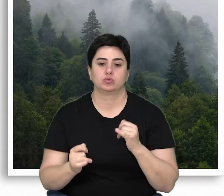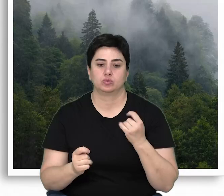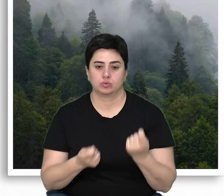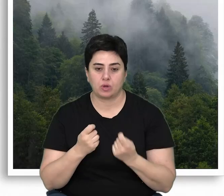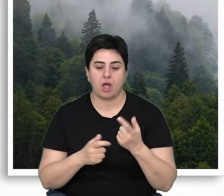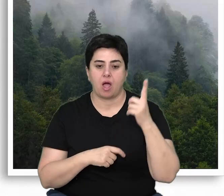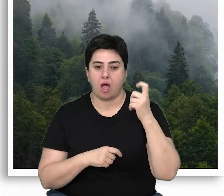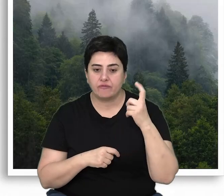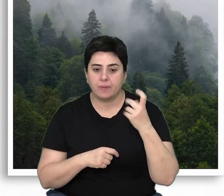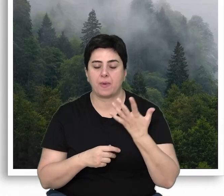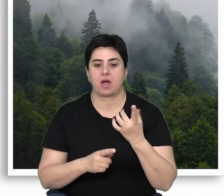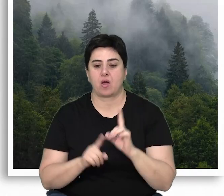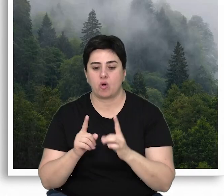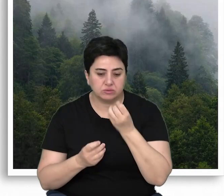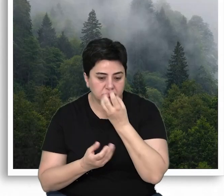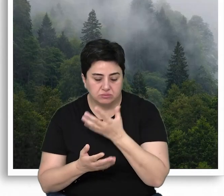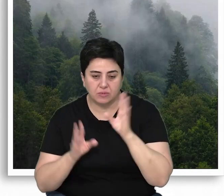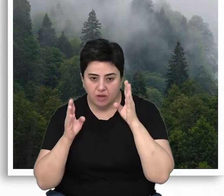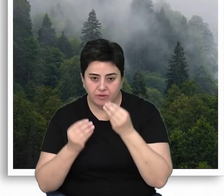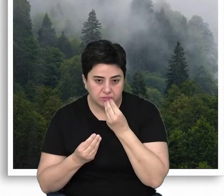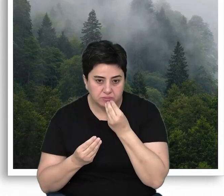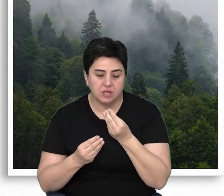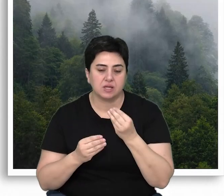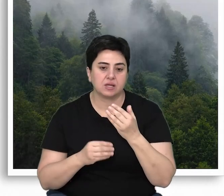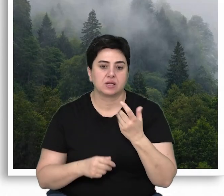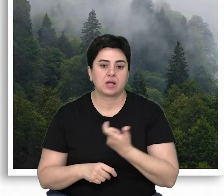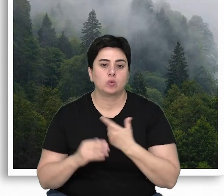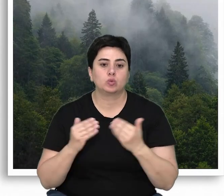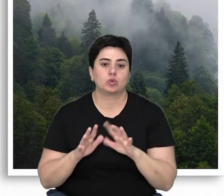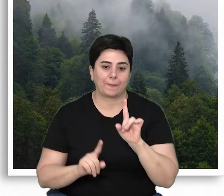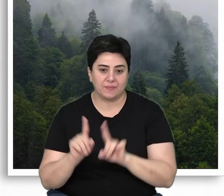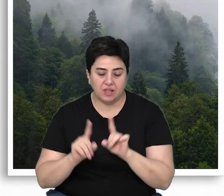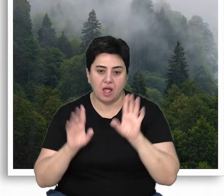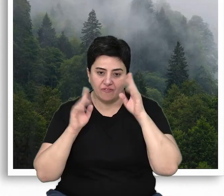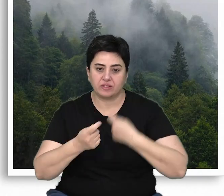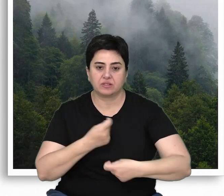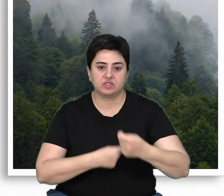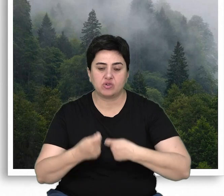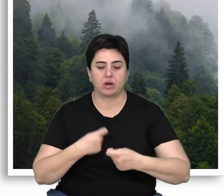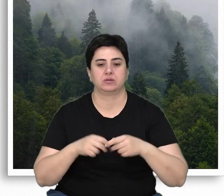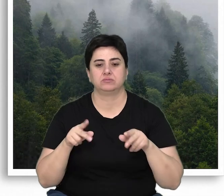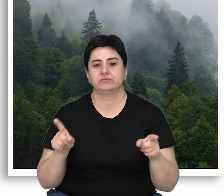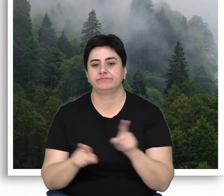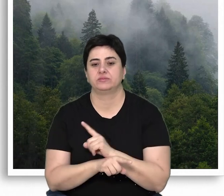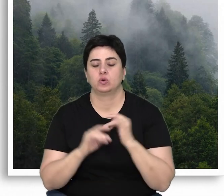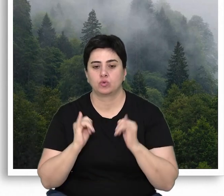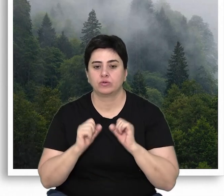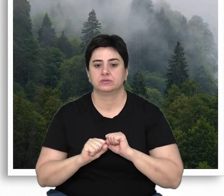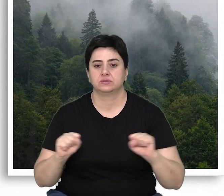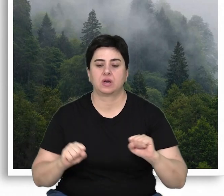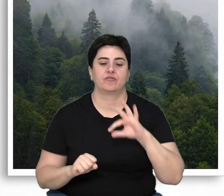tüketim, avlanma, otlatma, yasal olmayan bitki ve hayvan ticareti gibi sürdürülebilir